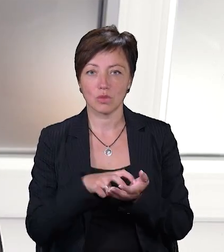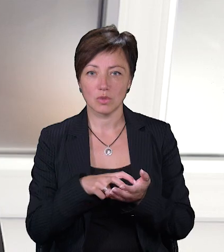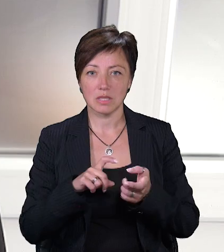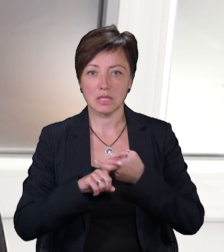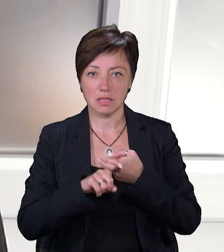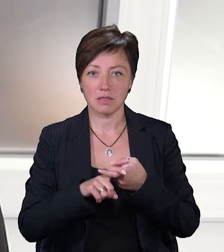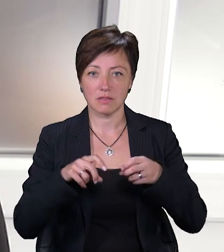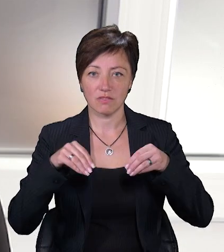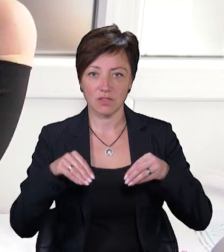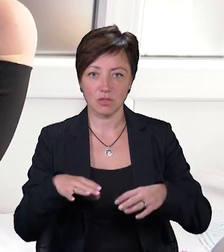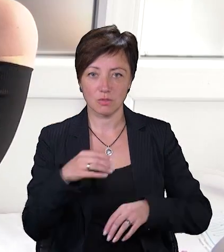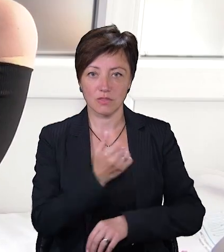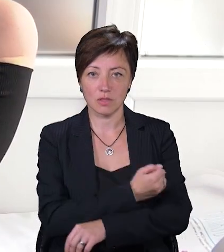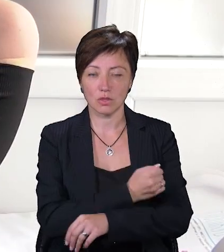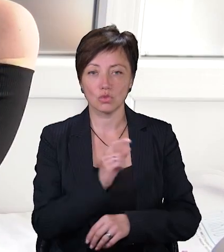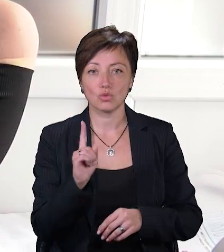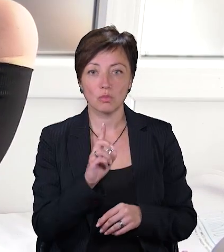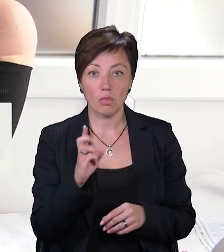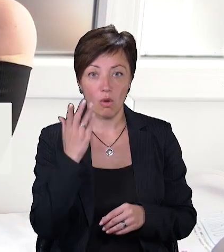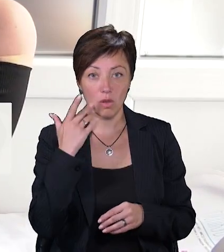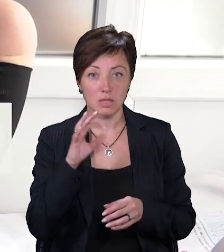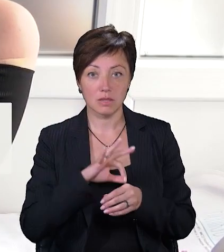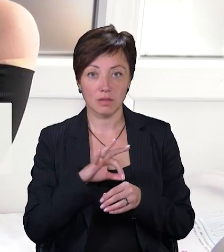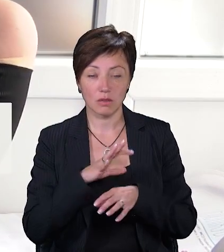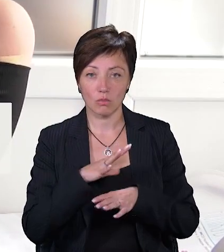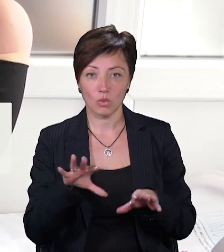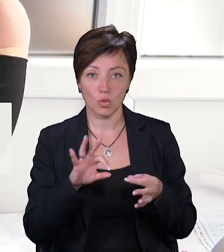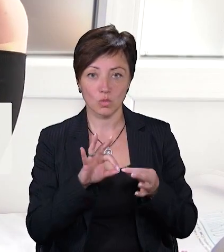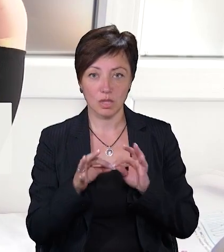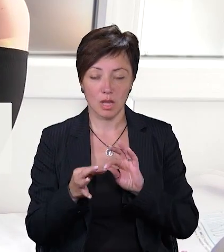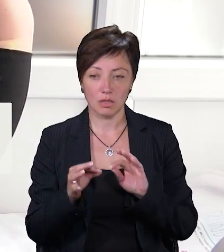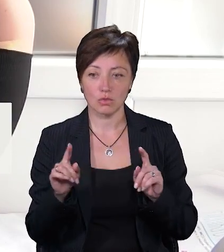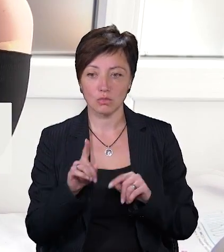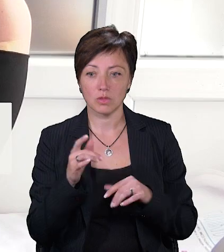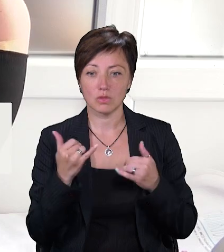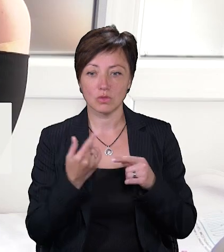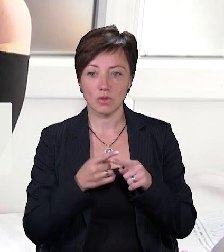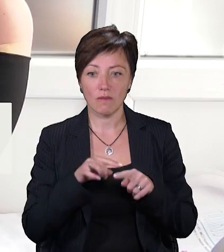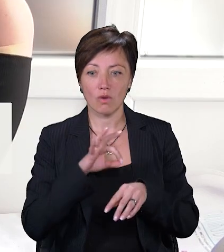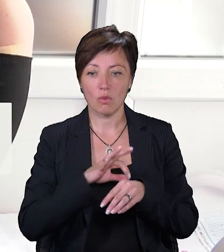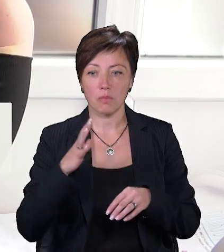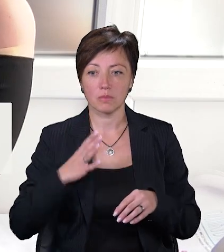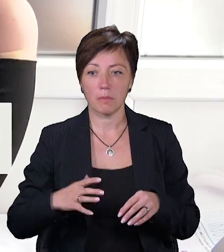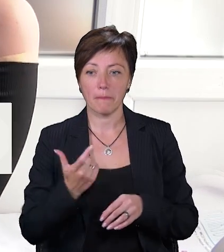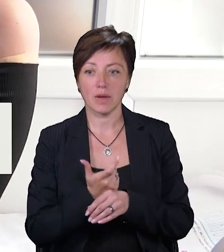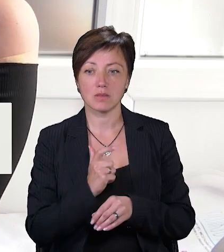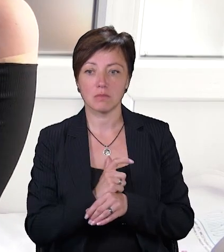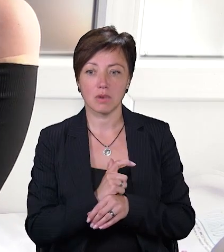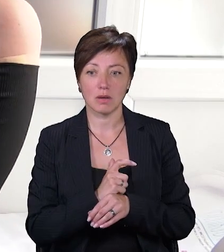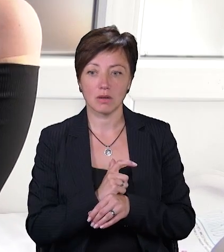вирішила провакцинуватися. Щоб колити захворів не було ускладнень, для того, щоб ти цю хворобу переніс максимально